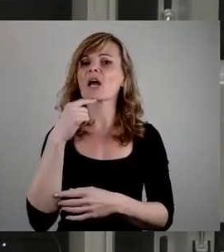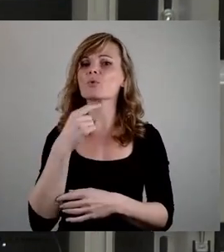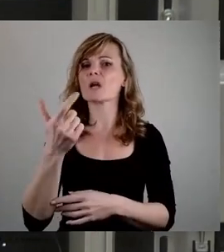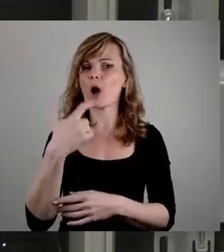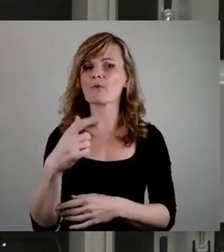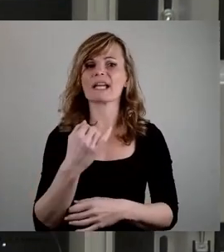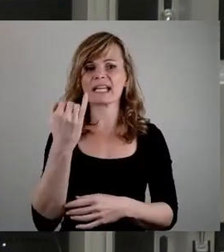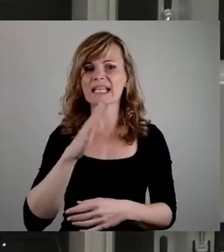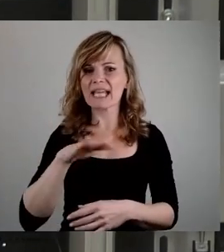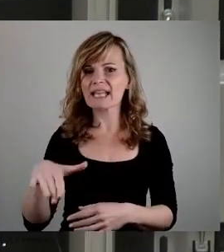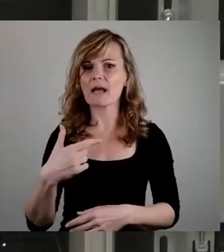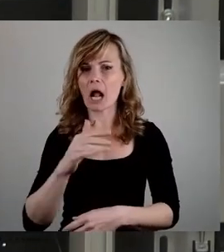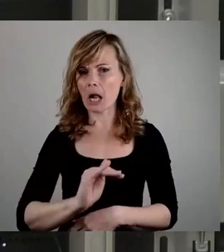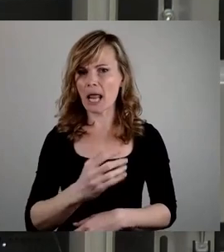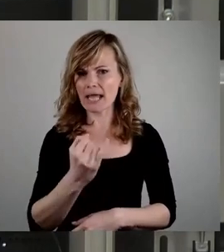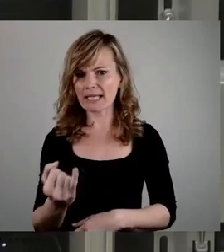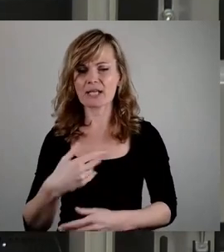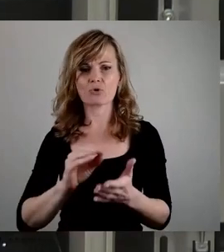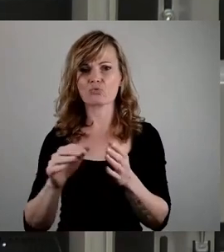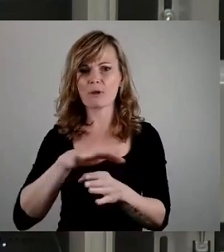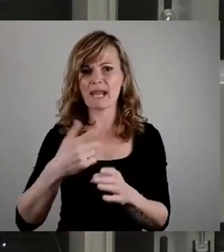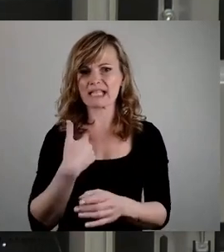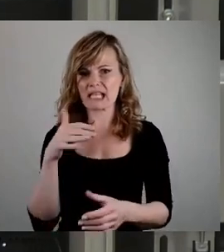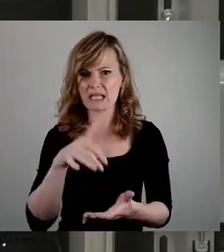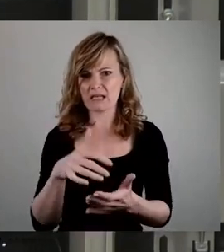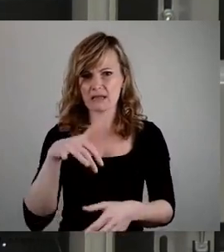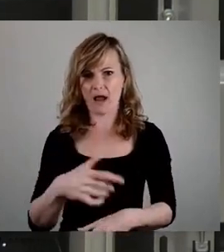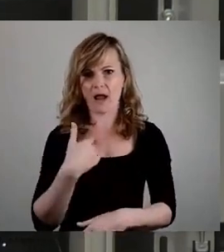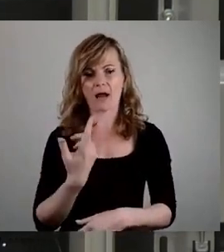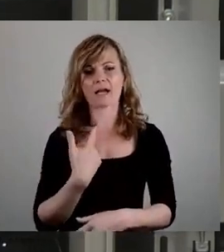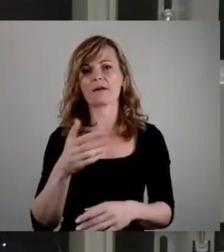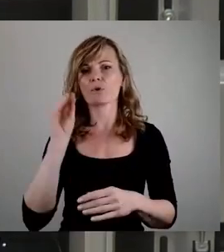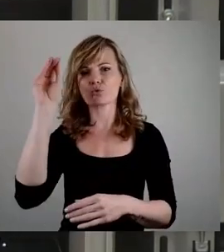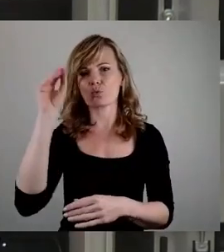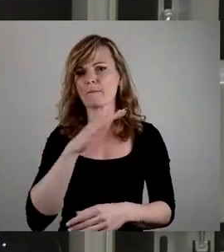Kleinkindalter sind, von dem Schulplatz, was ich habe. Also, das verbitte ich mir für die Zukunft.